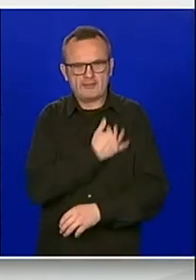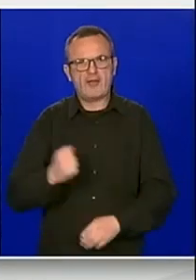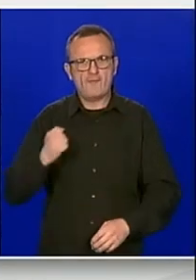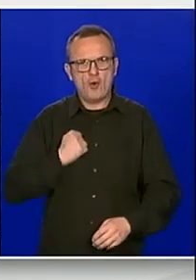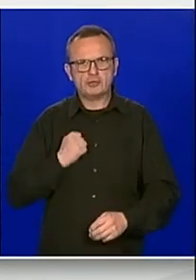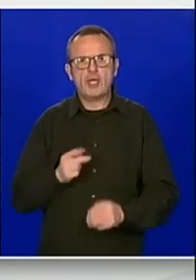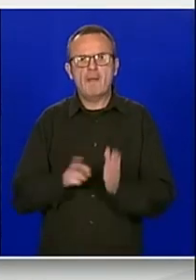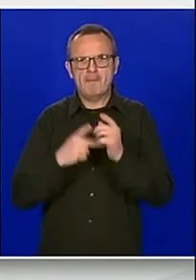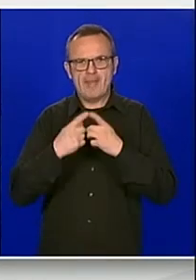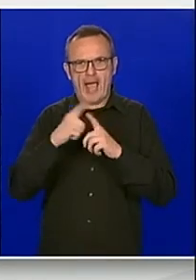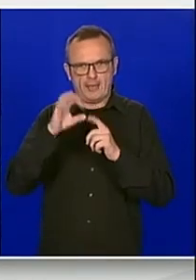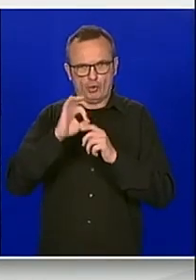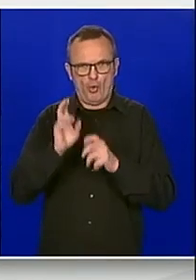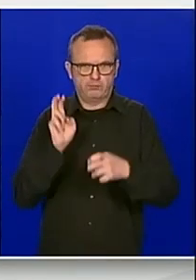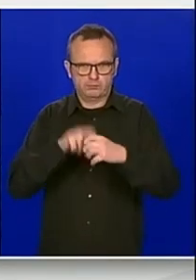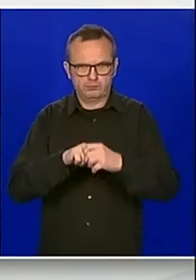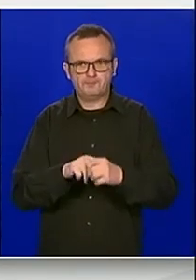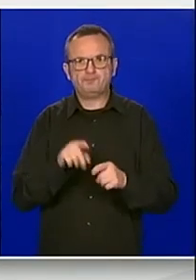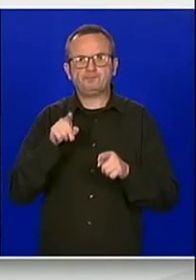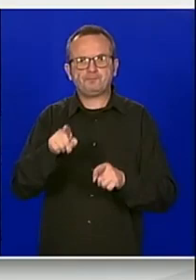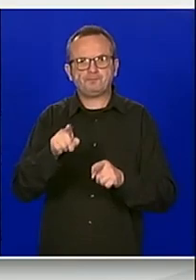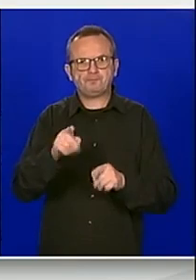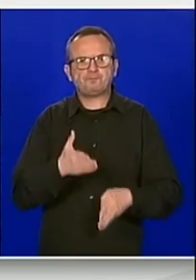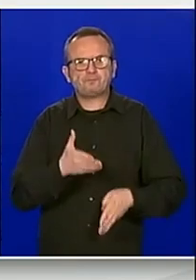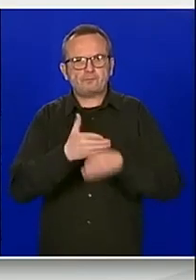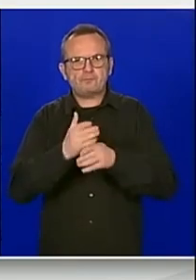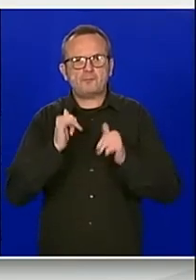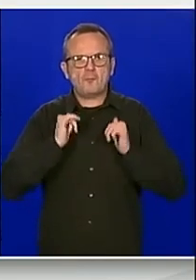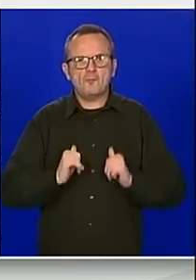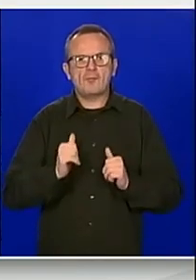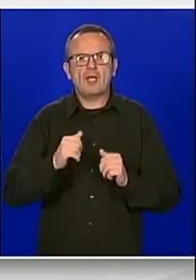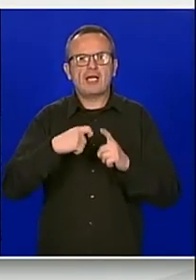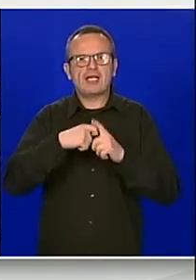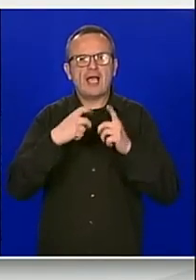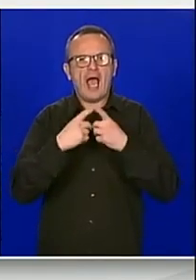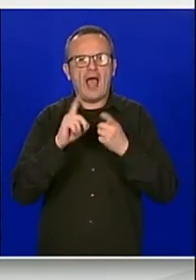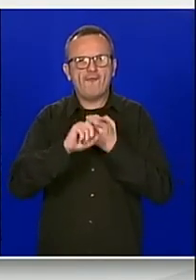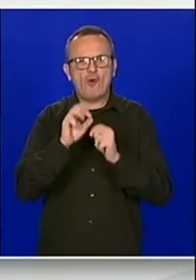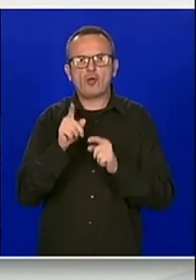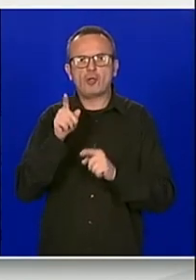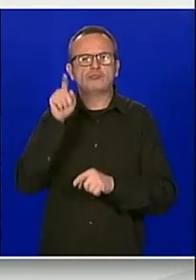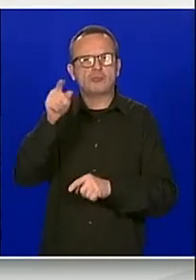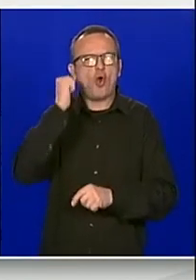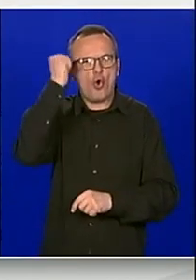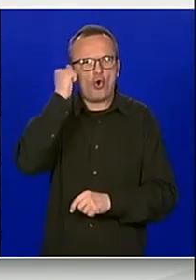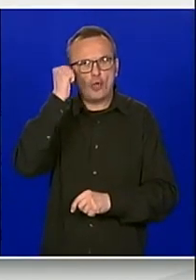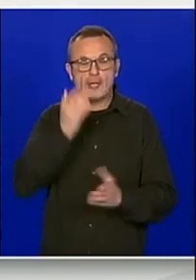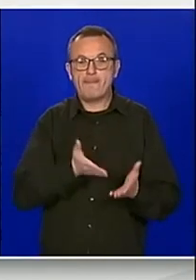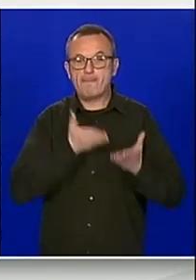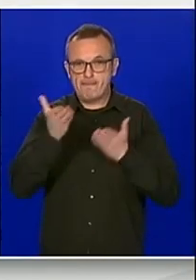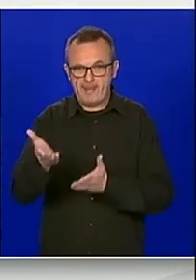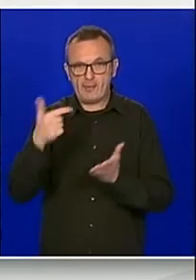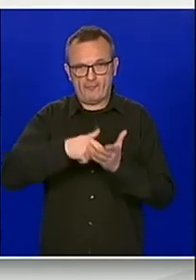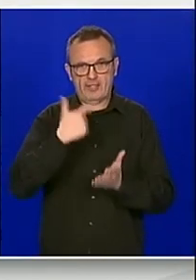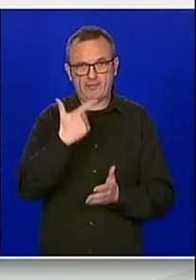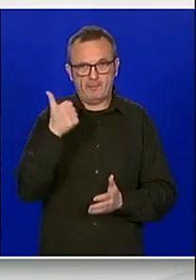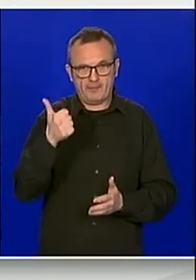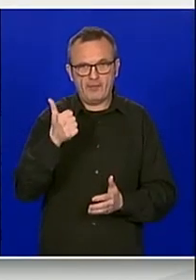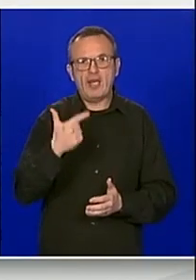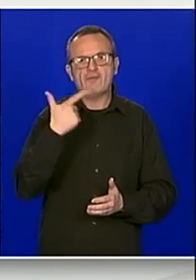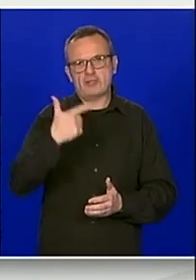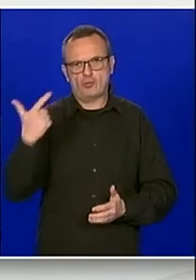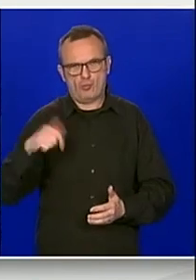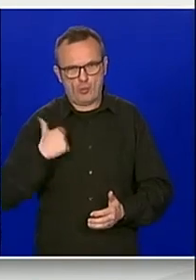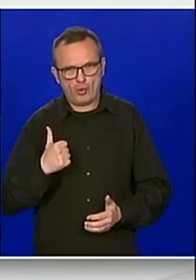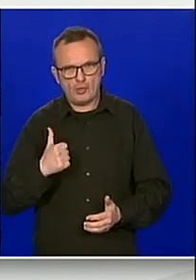i to u operaciji potpore mira KAFOR na Kosovu. Prijelog je da se u 2021. i 2022. godini